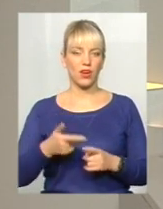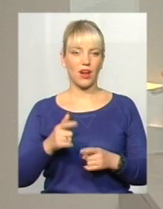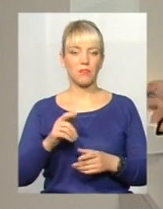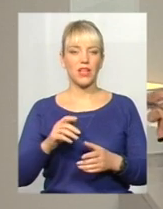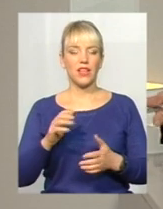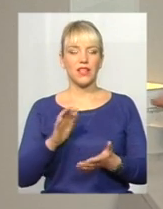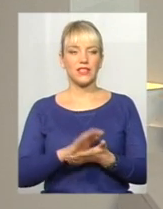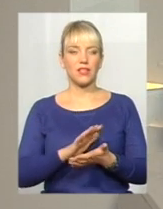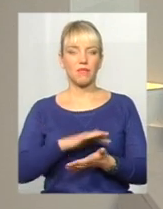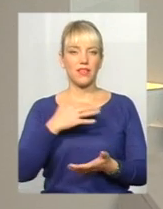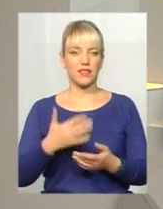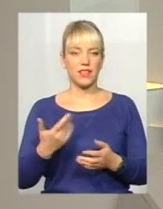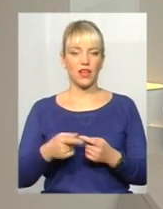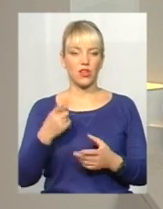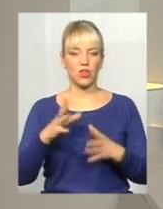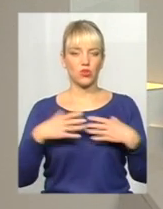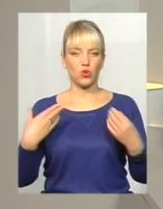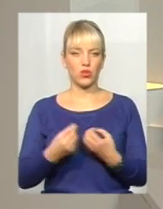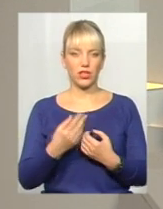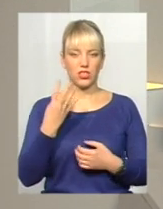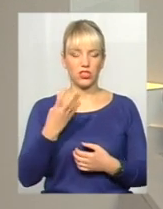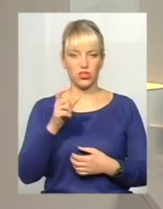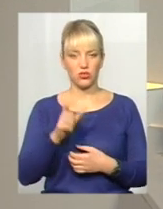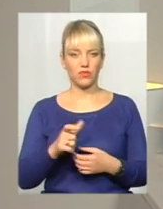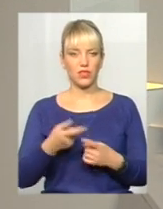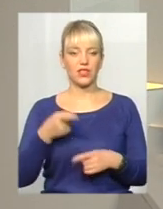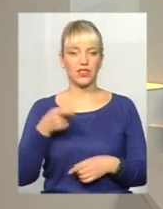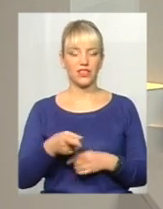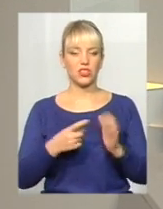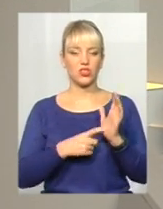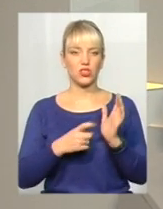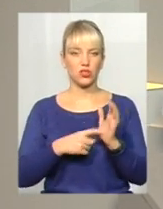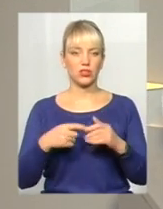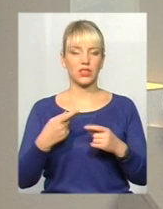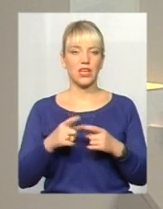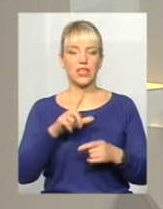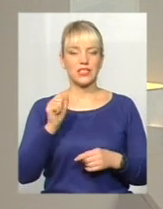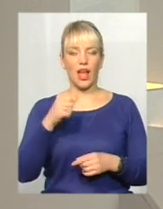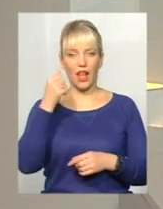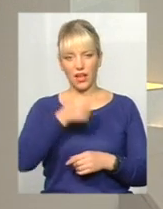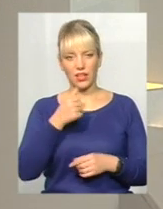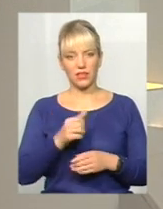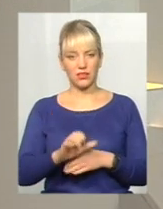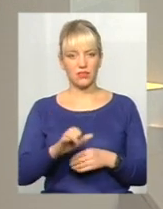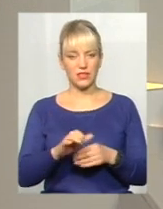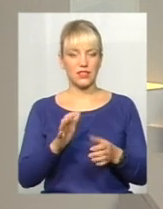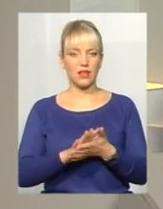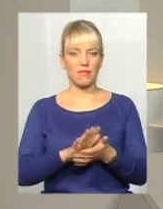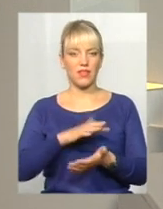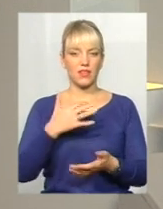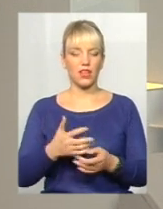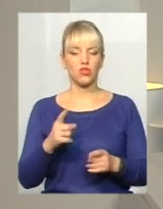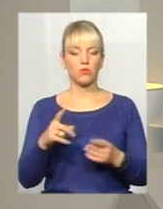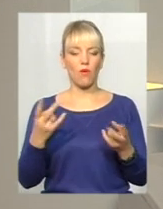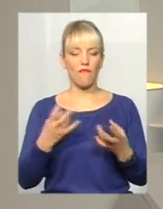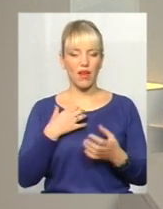Родина з чотирьох чоловік 1600 кілограм сміття продукує за рік. То чому важливо сортувати сміття, як це